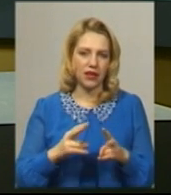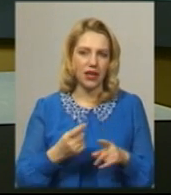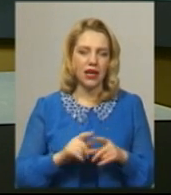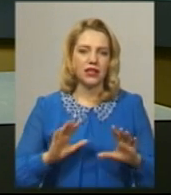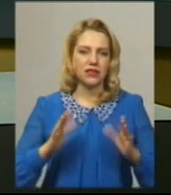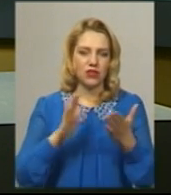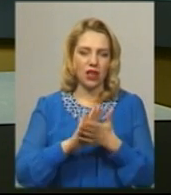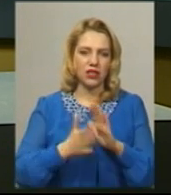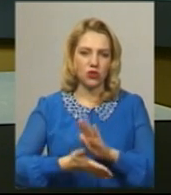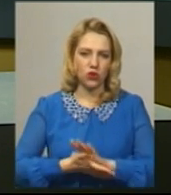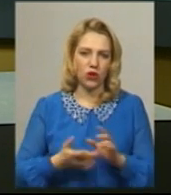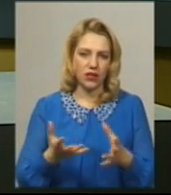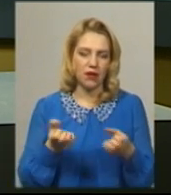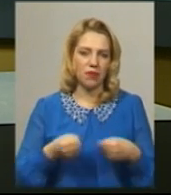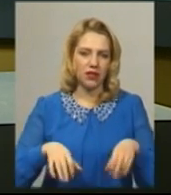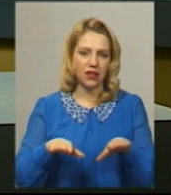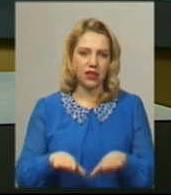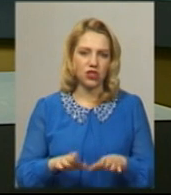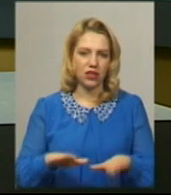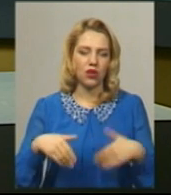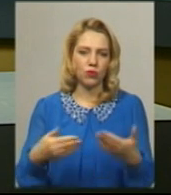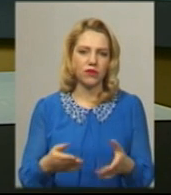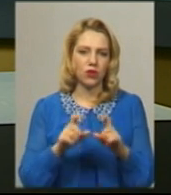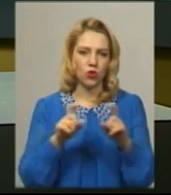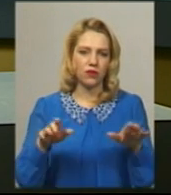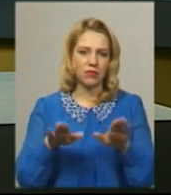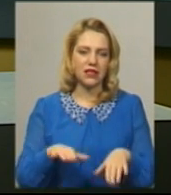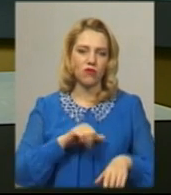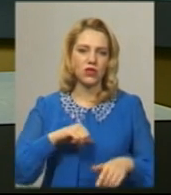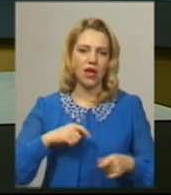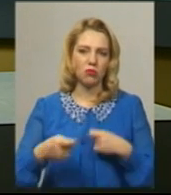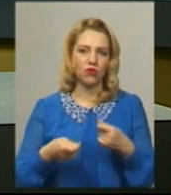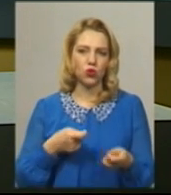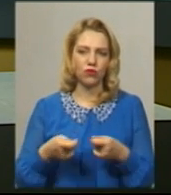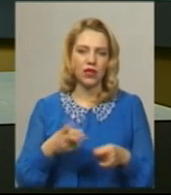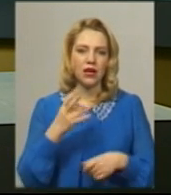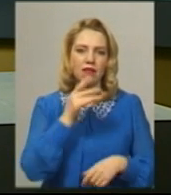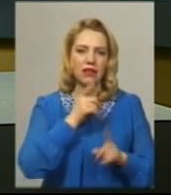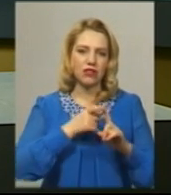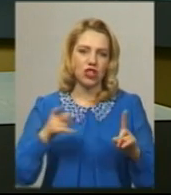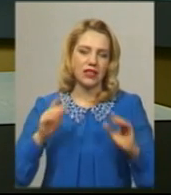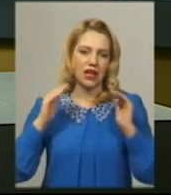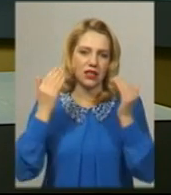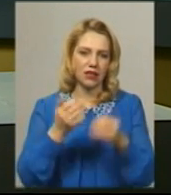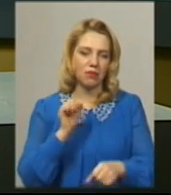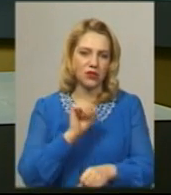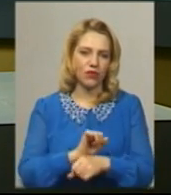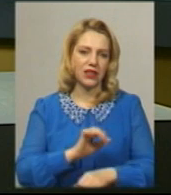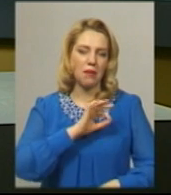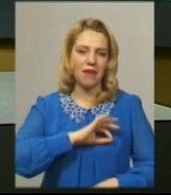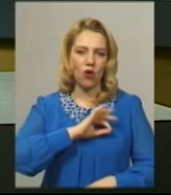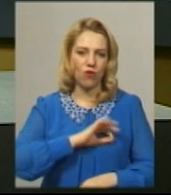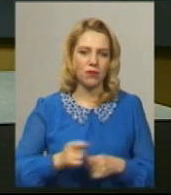надзвичайних ситуацій прийняла рішення рекомендувати органам місцевого самоврядування на час карантину призупинити пільгові